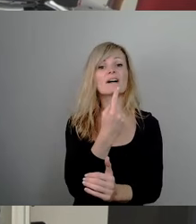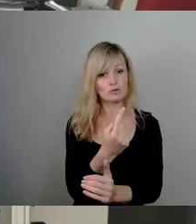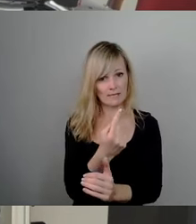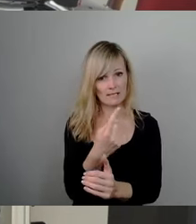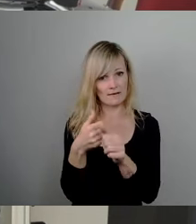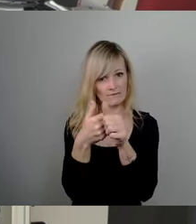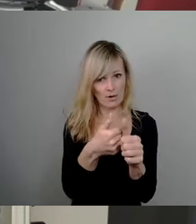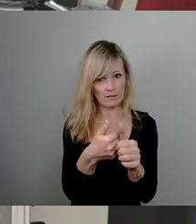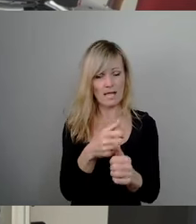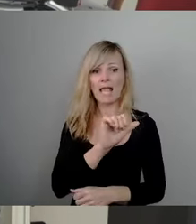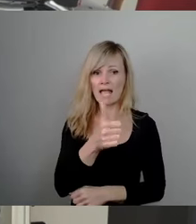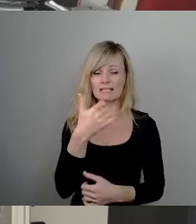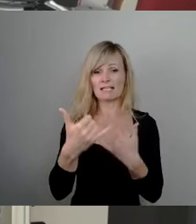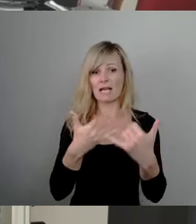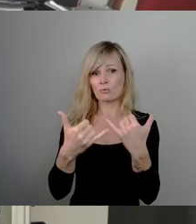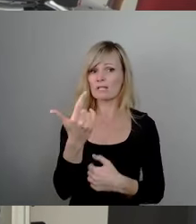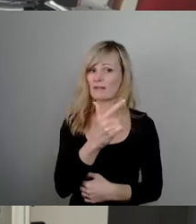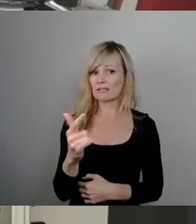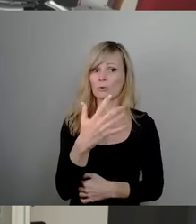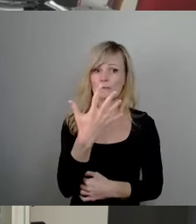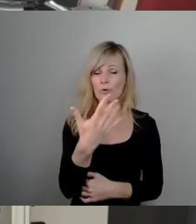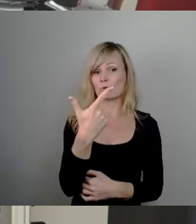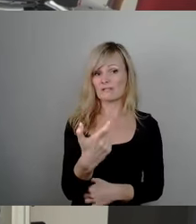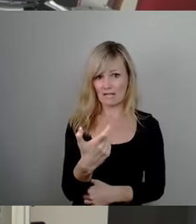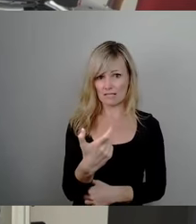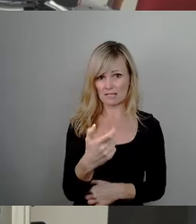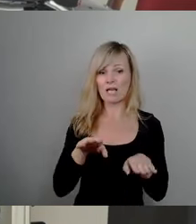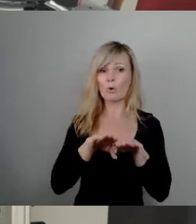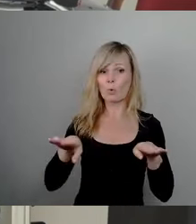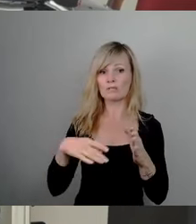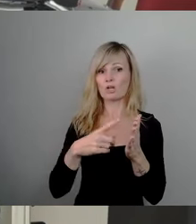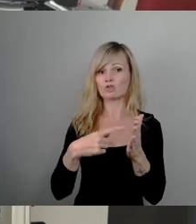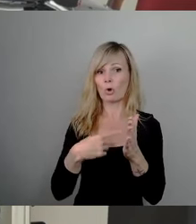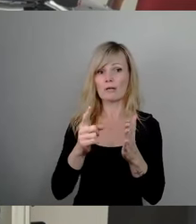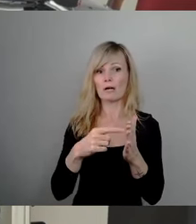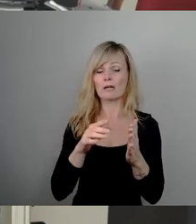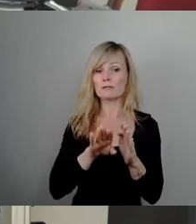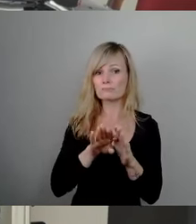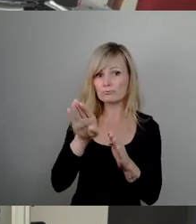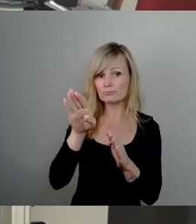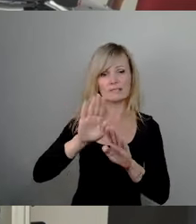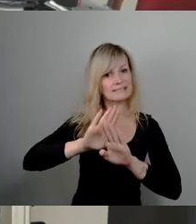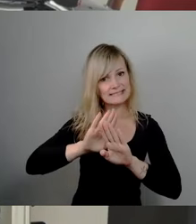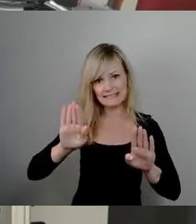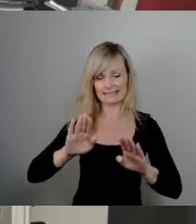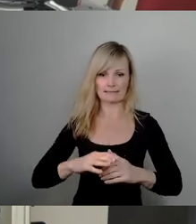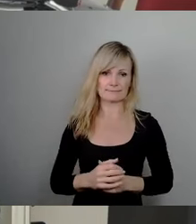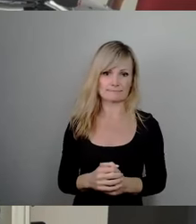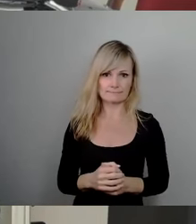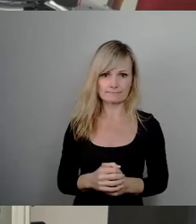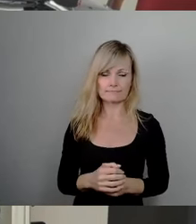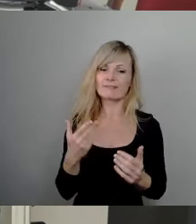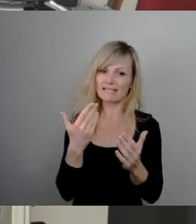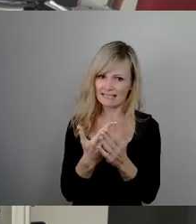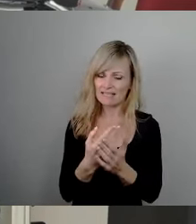.01.2025 die Grundsteuer nicht steigen soll. Das lösen wir ein. Wir